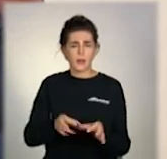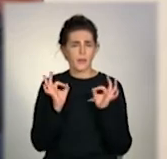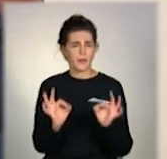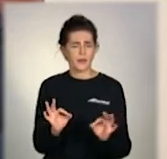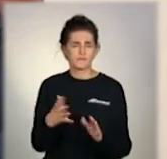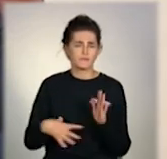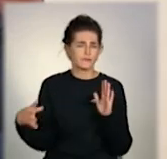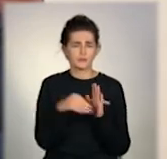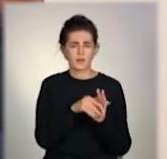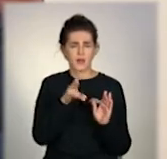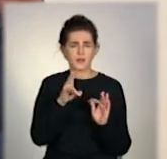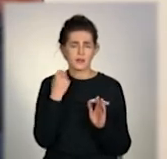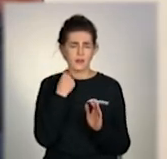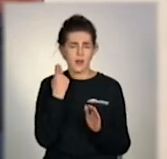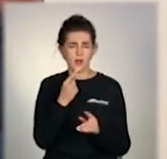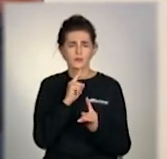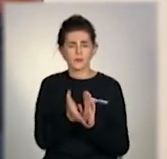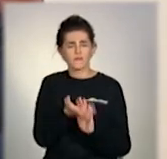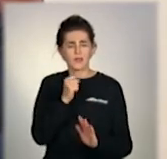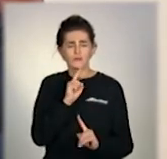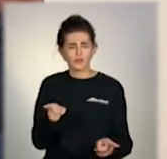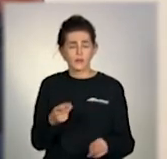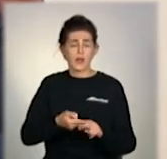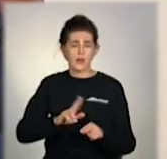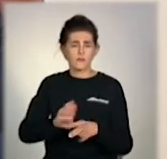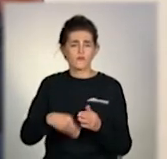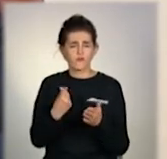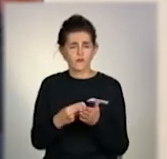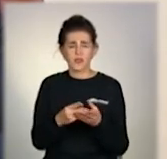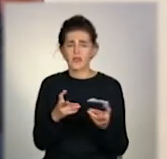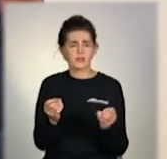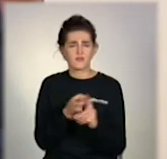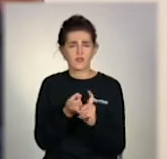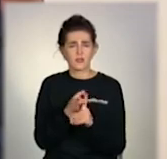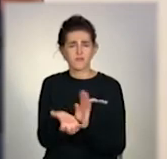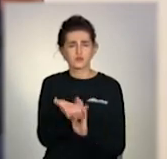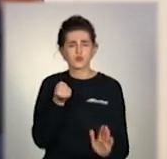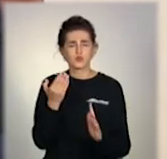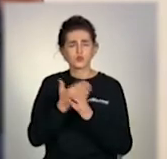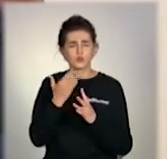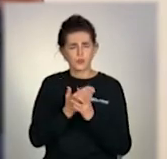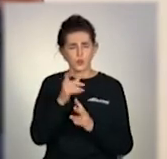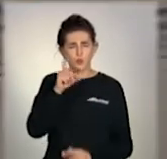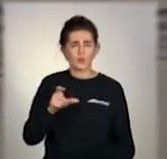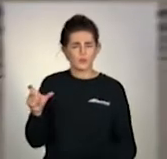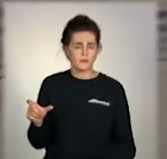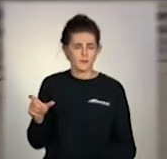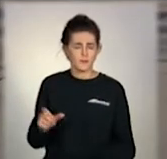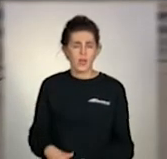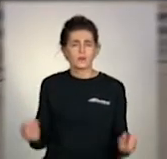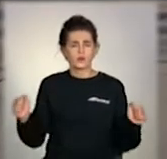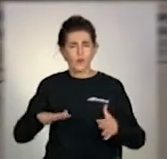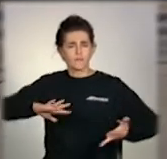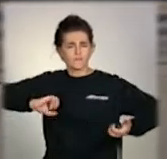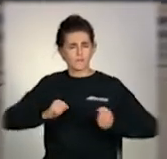гривень нараховуватись не буде. Також ці кошти жодним чином не вплинуть на отримання субсидії людьми. Скупчення